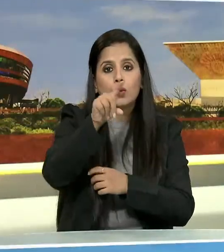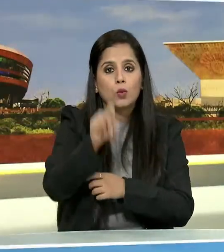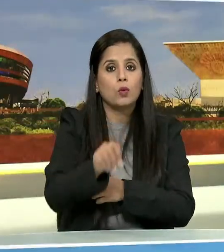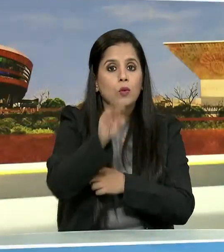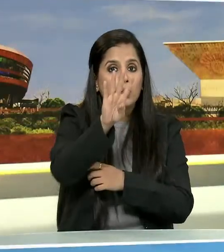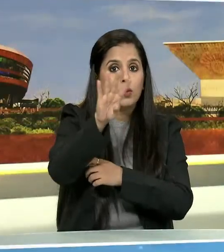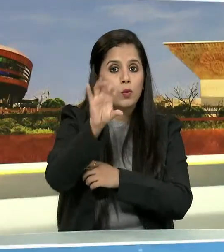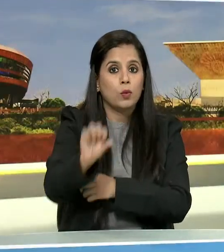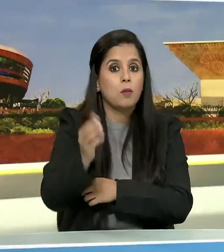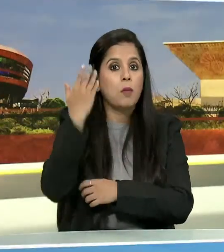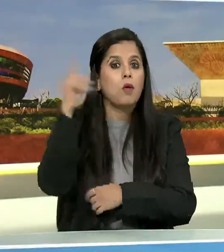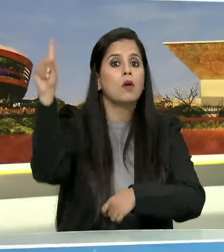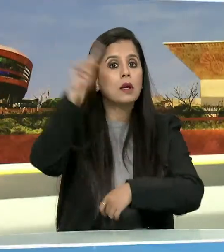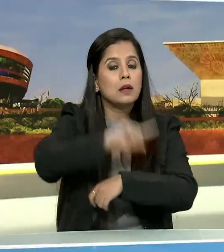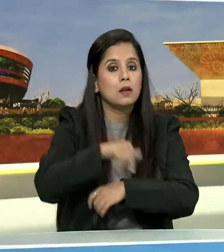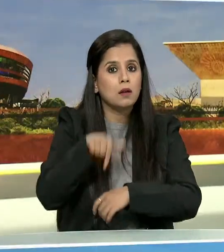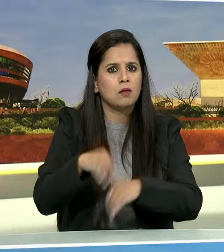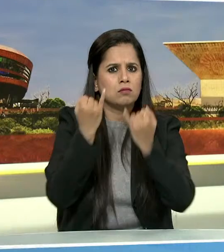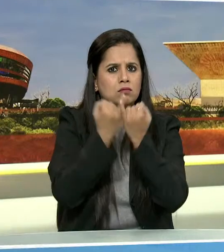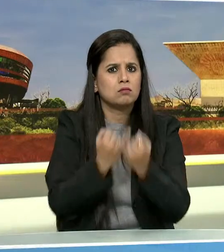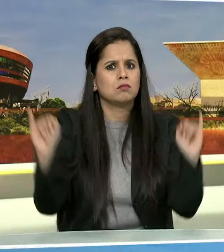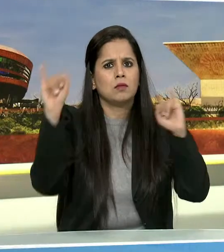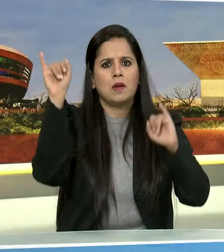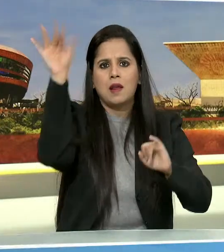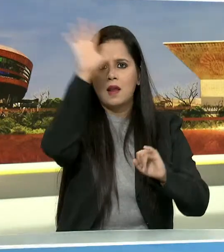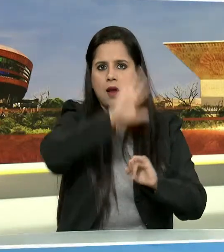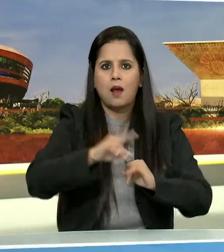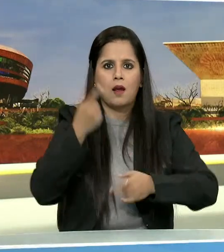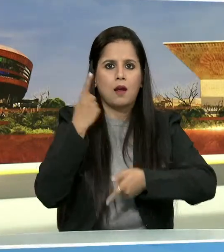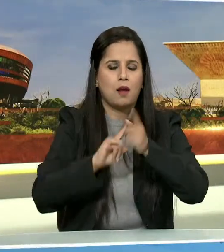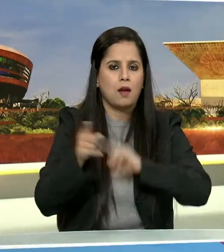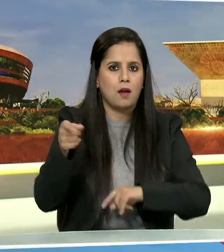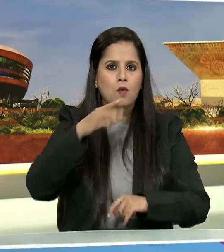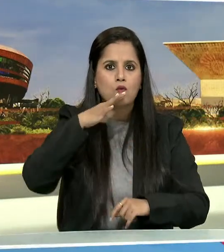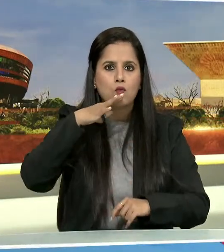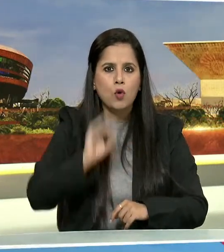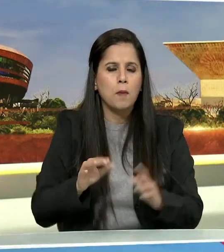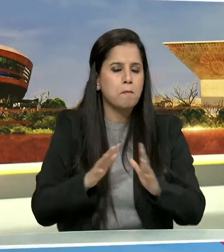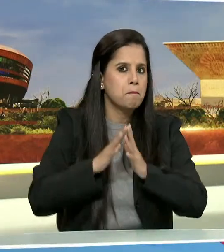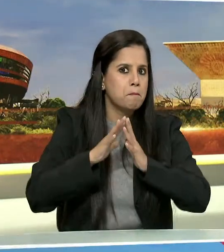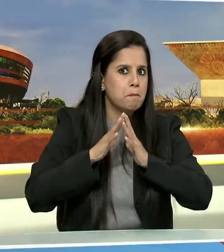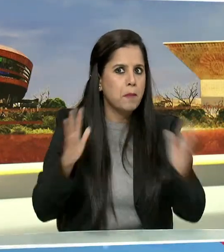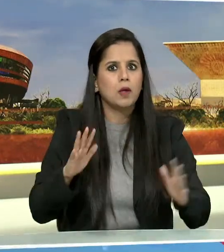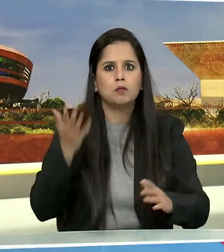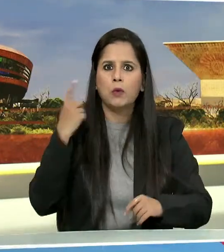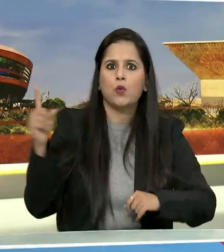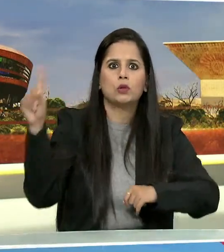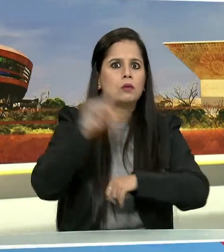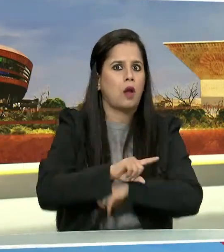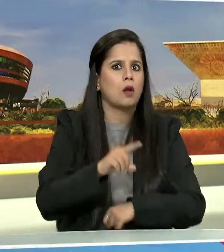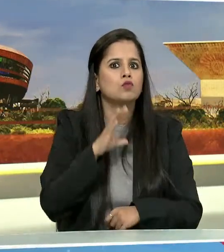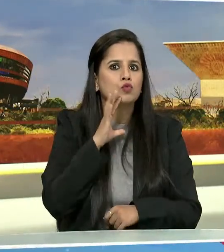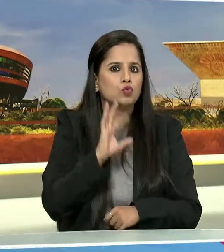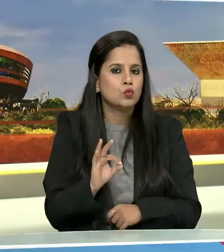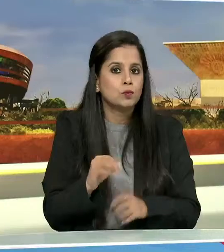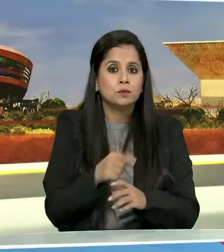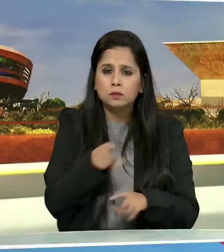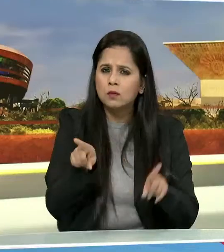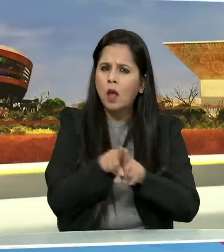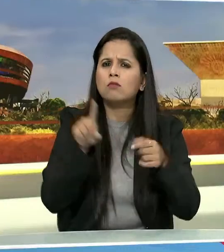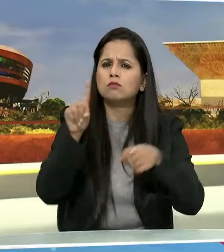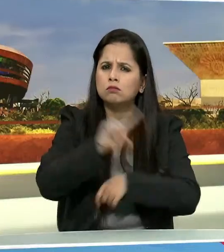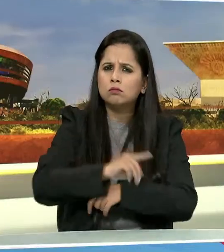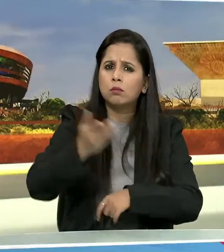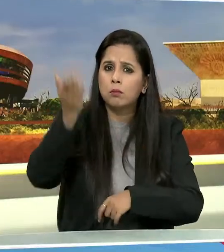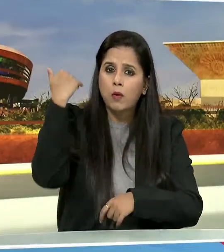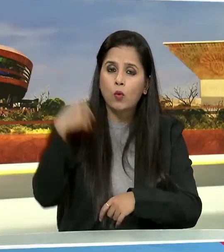का दिन स्वतंत्र भारत के इतिहास का बड़ा इतिहासिक दिन था इसी दिन